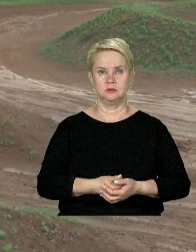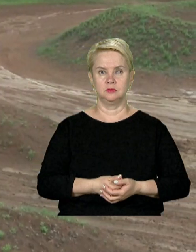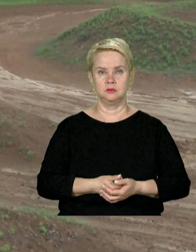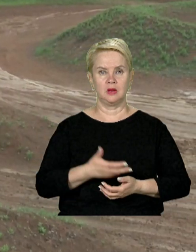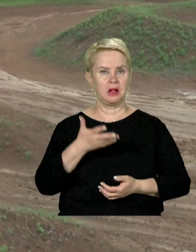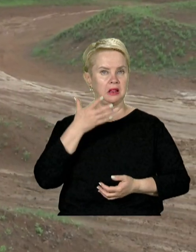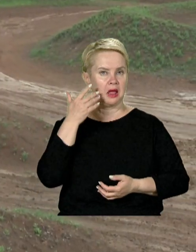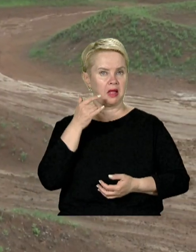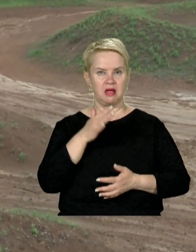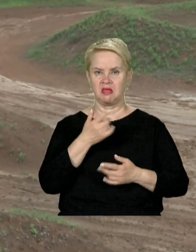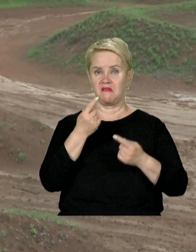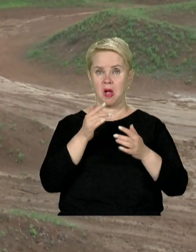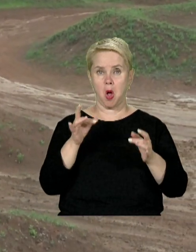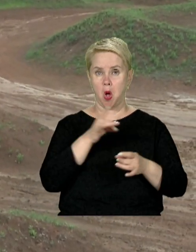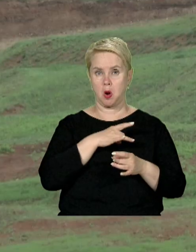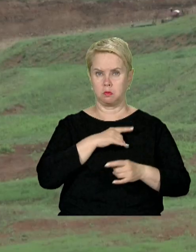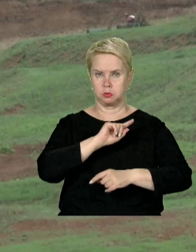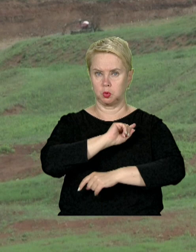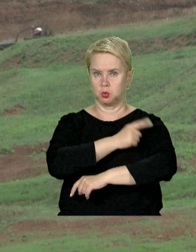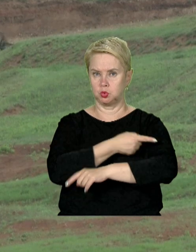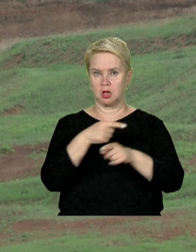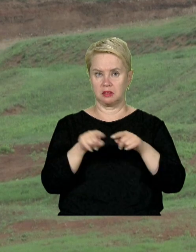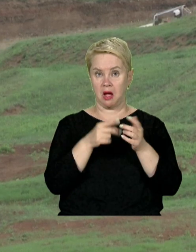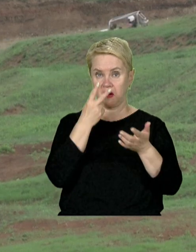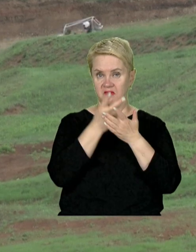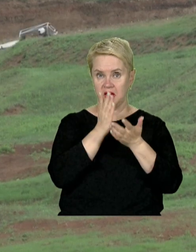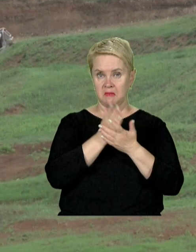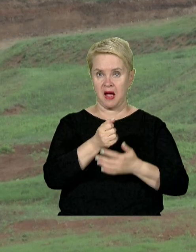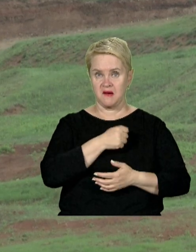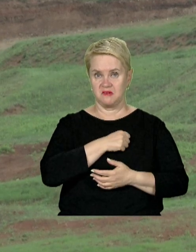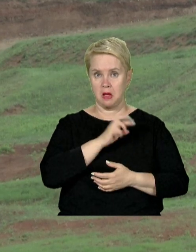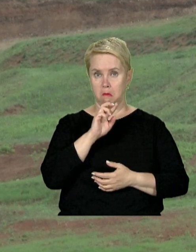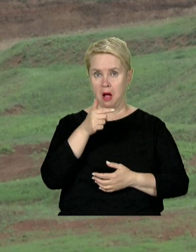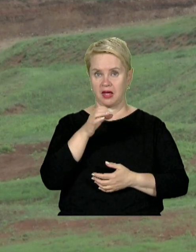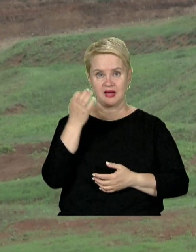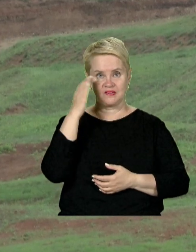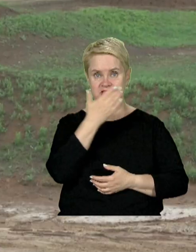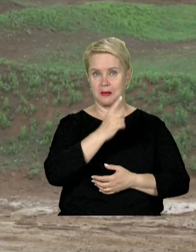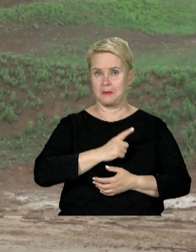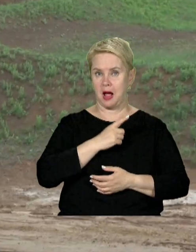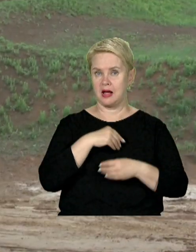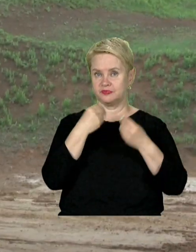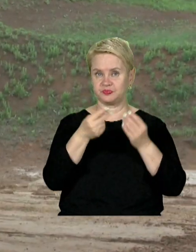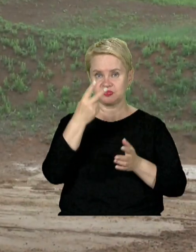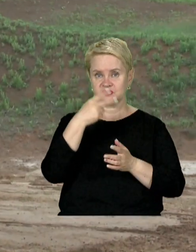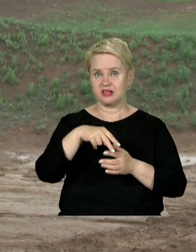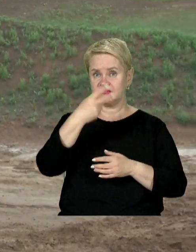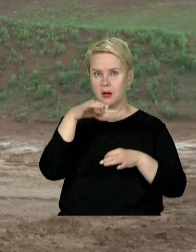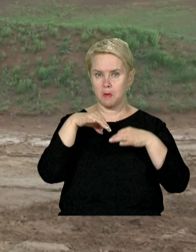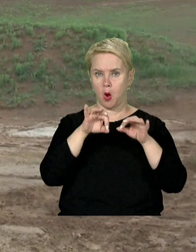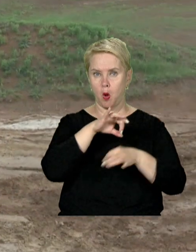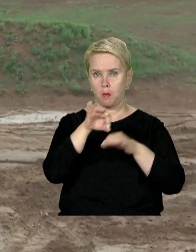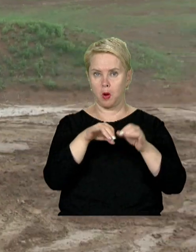Легкий, невеликого розміру, але потужний. Такий вигляд має військовий баги від криворізьких майстрів. 22 машини